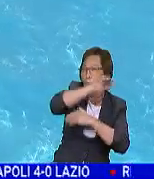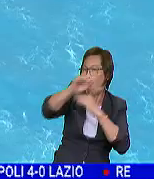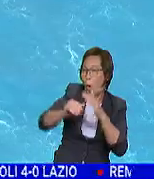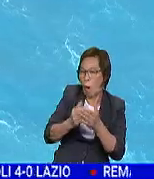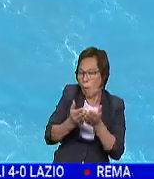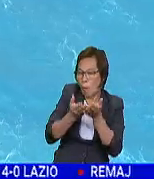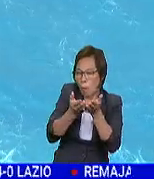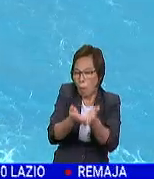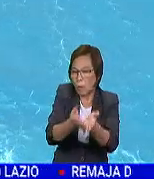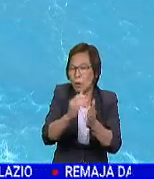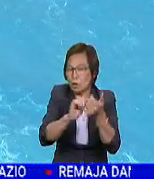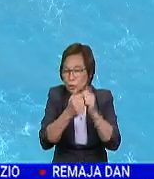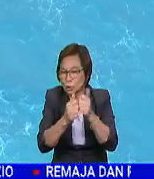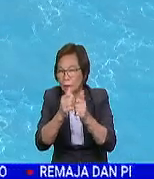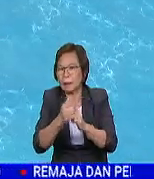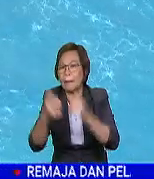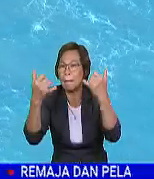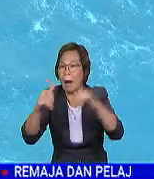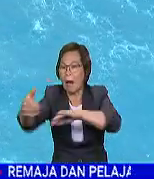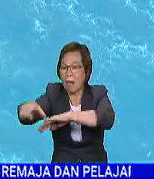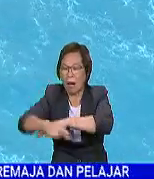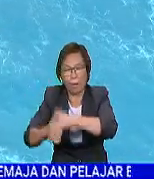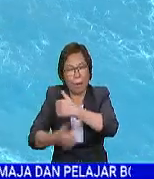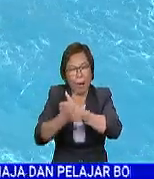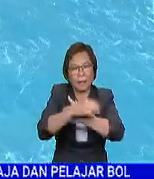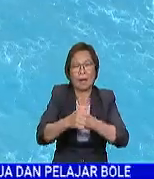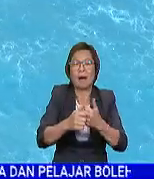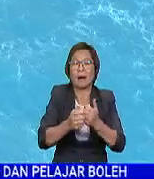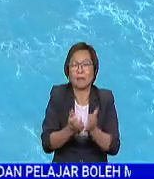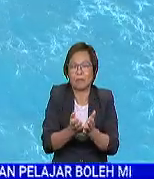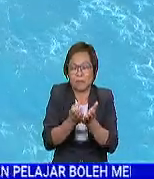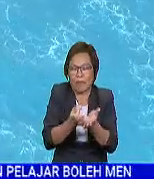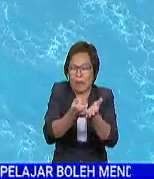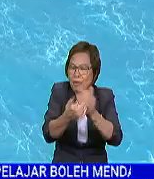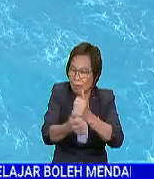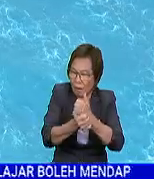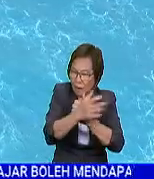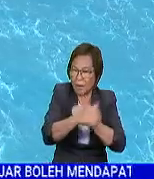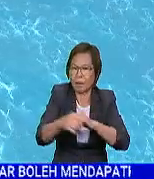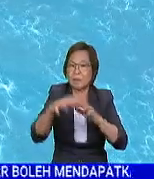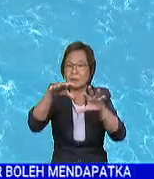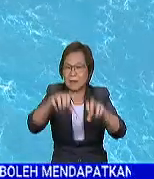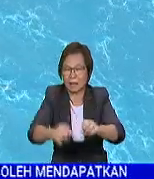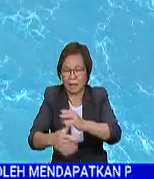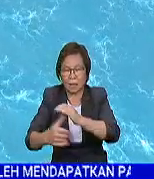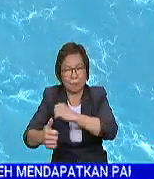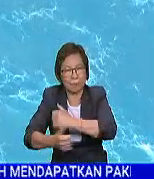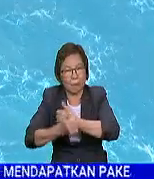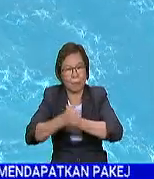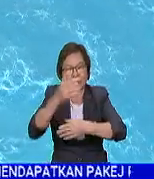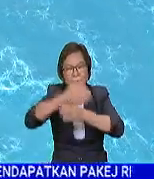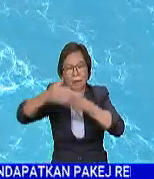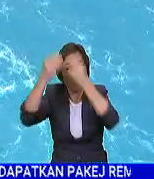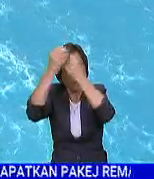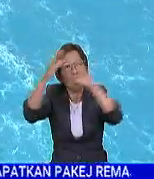bot-bot kecil, sukan dan rekreasi laut termasuk aktiviti perkapalan, perkhidmatan feri dan aktiviti menangkap ikan. Sekian